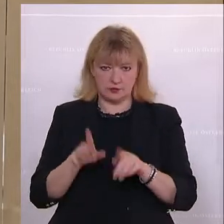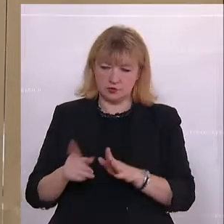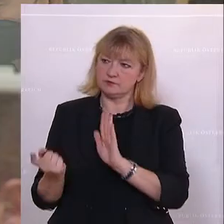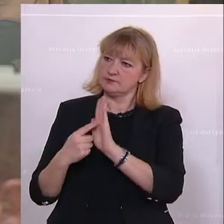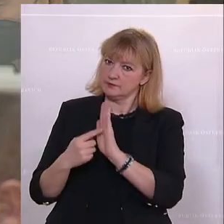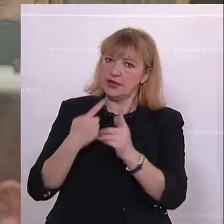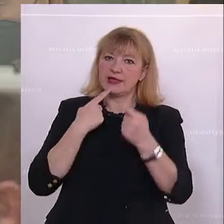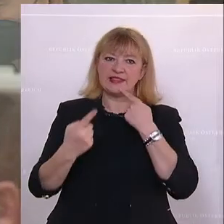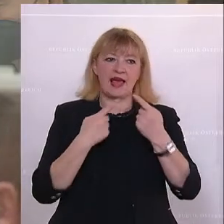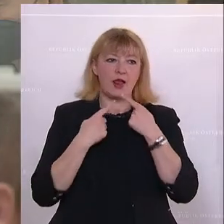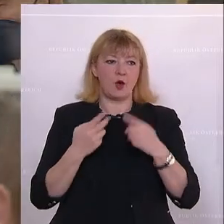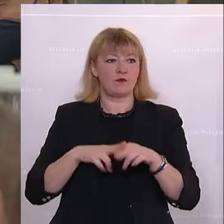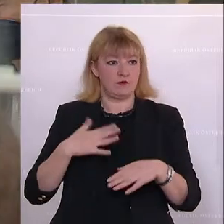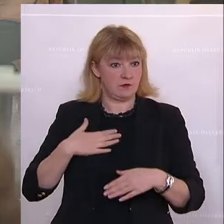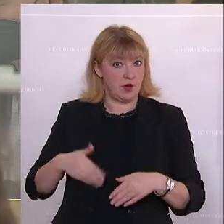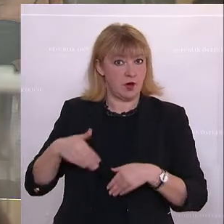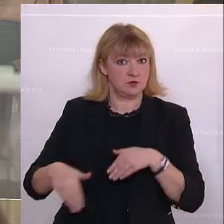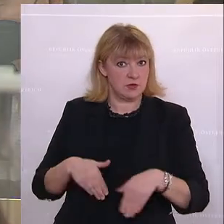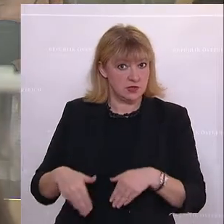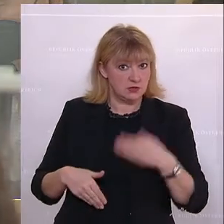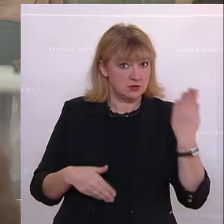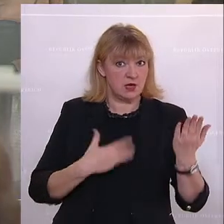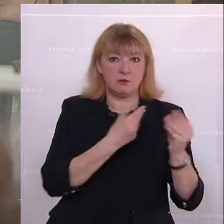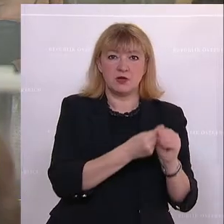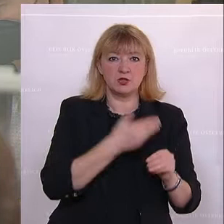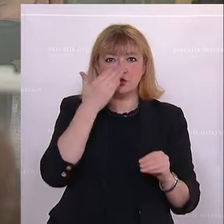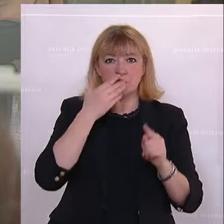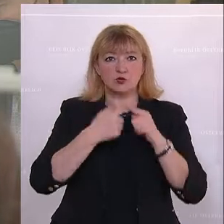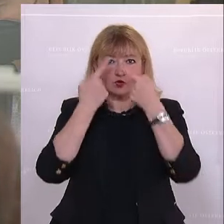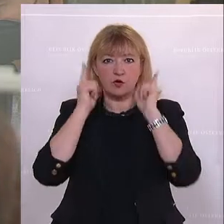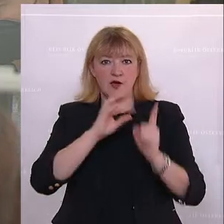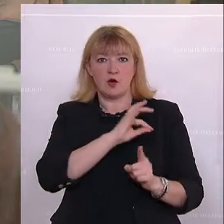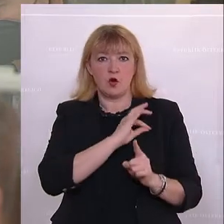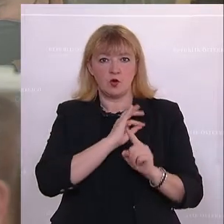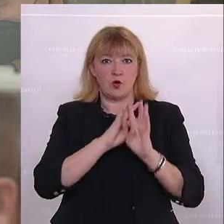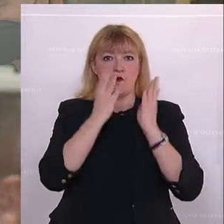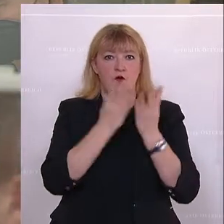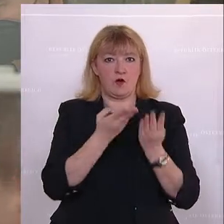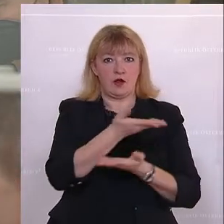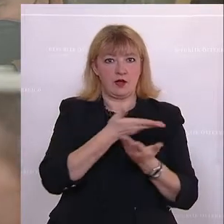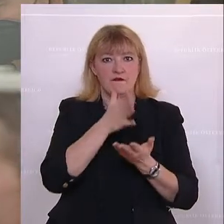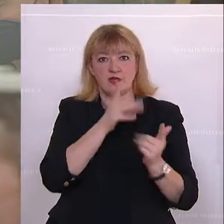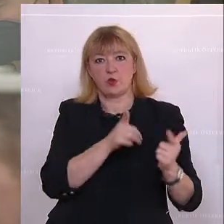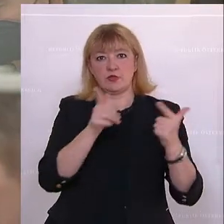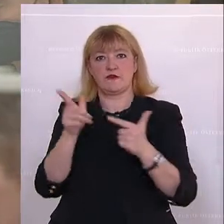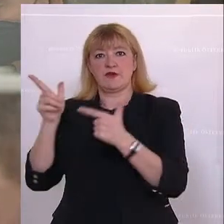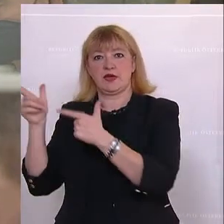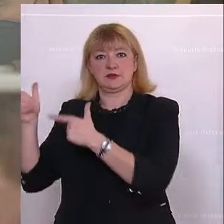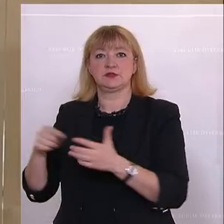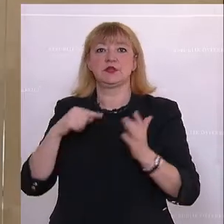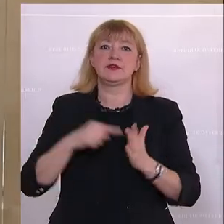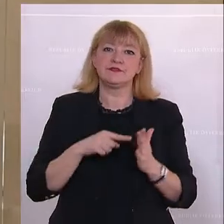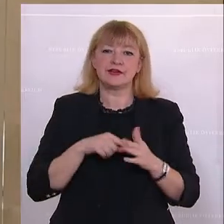wenn unser Außenminister jetzt dann mit den tschechischen und slowakischen Kollegen hier unterwegs ist, um